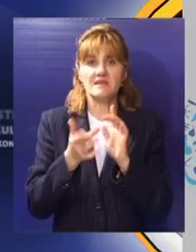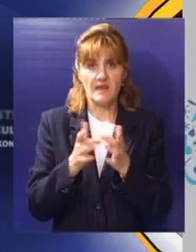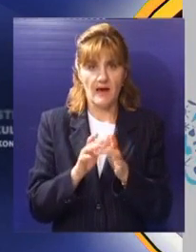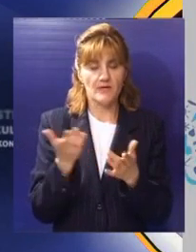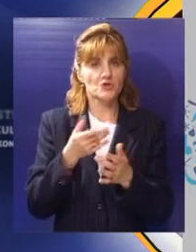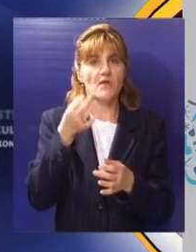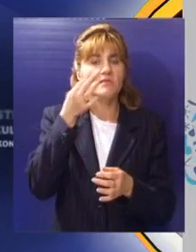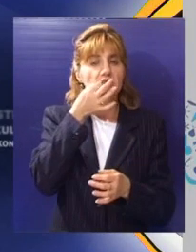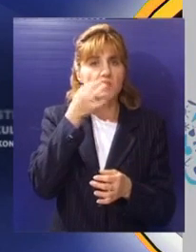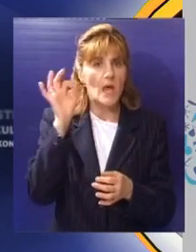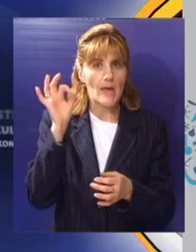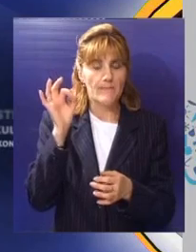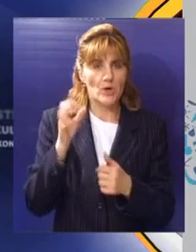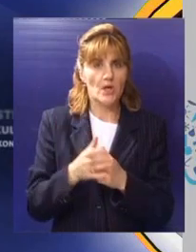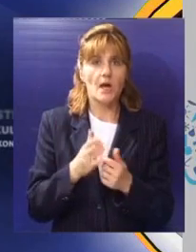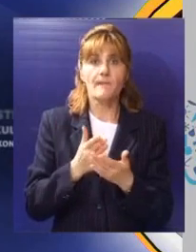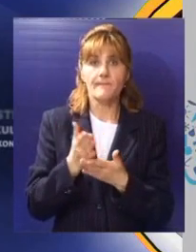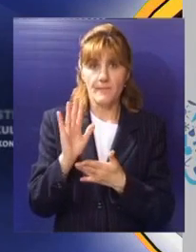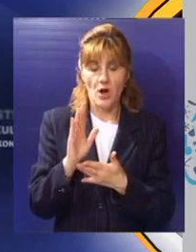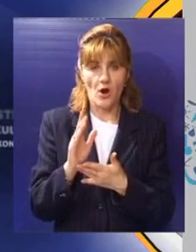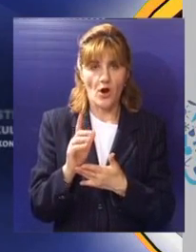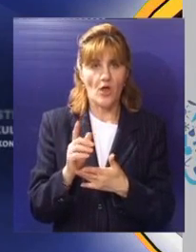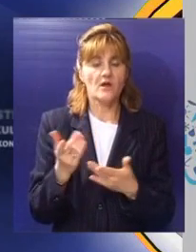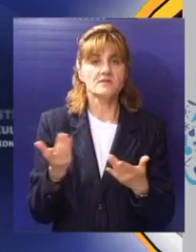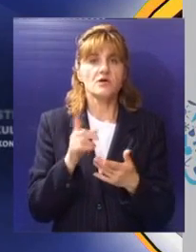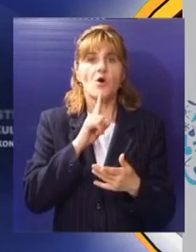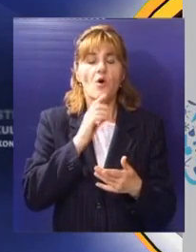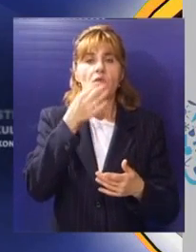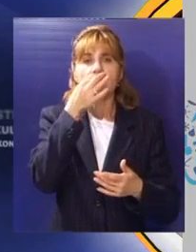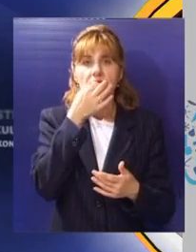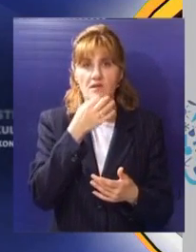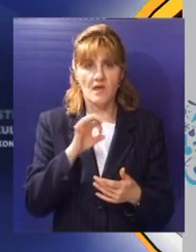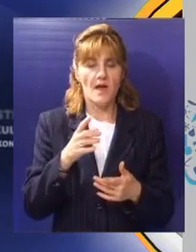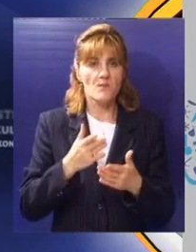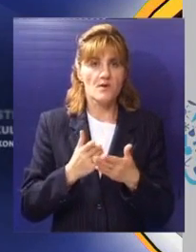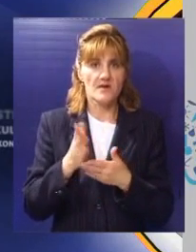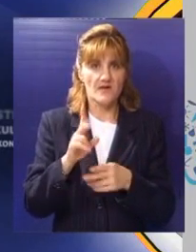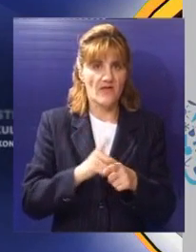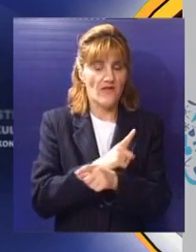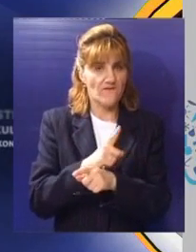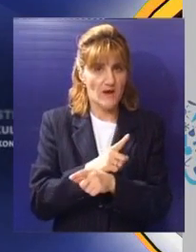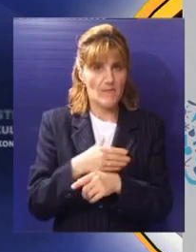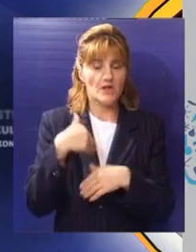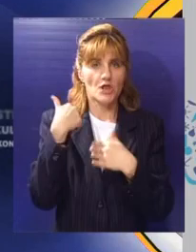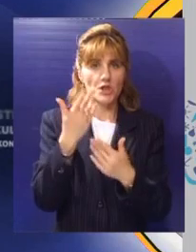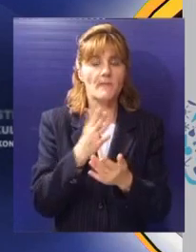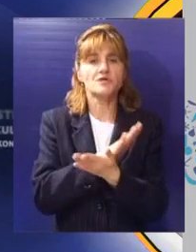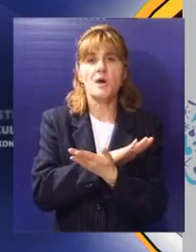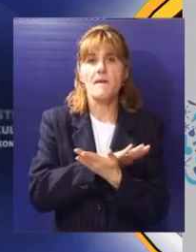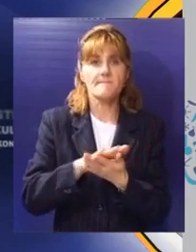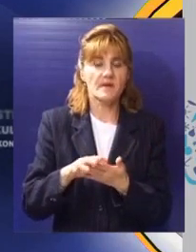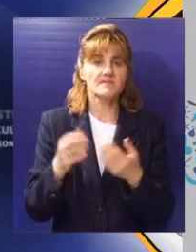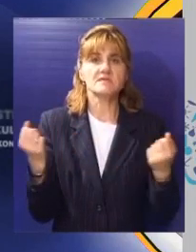takmičenje gdje je za najboljeg prolaznika, znači sa onim ko budimo najbolje prolazno vreme obezbiđena je nagrada, to je